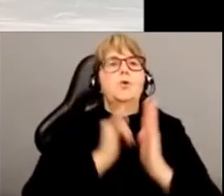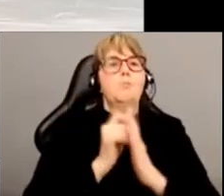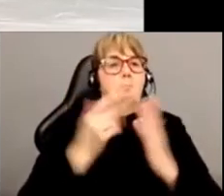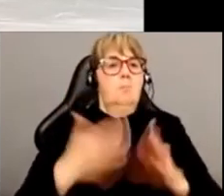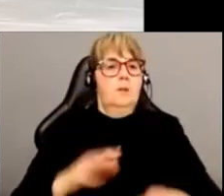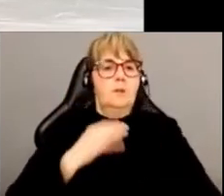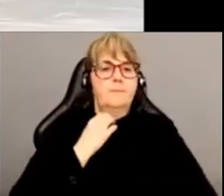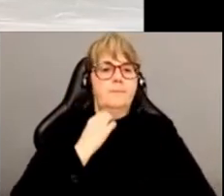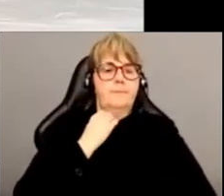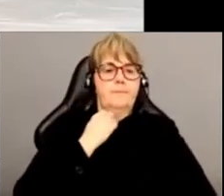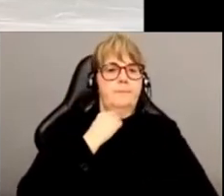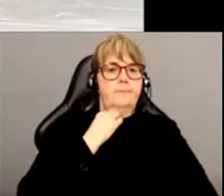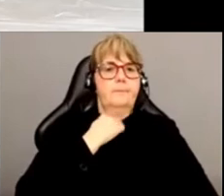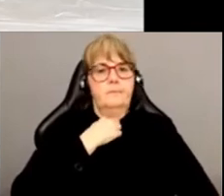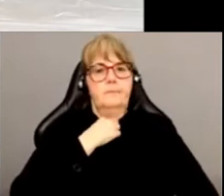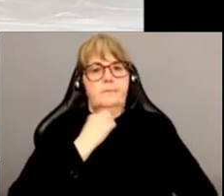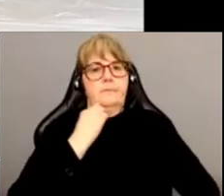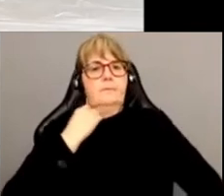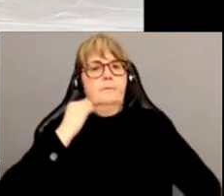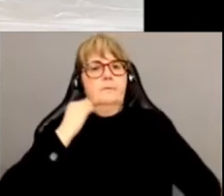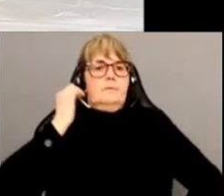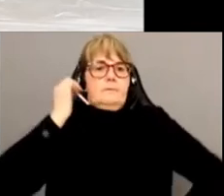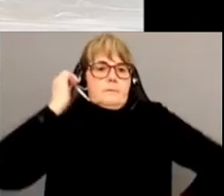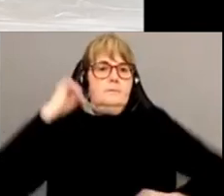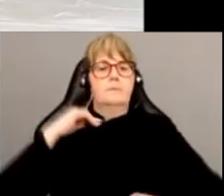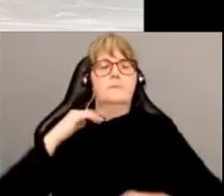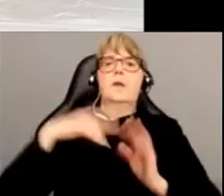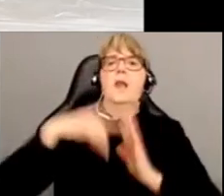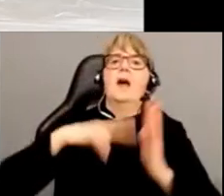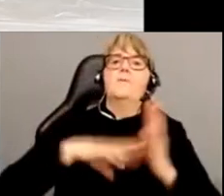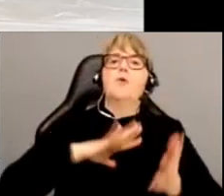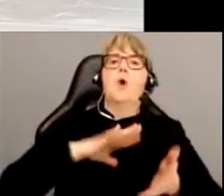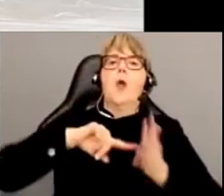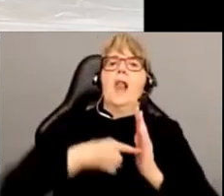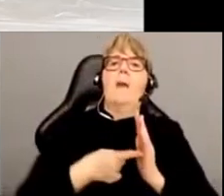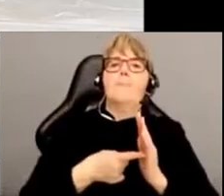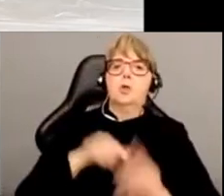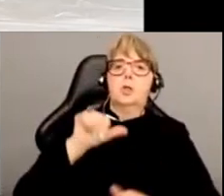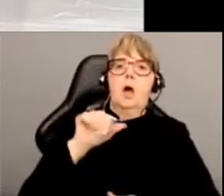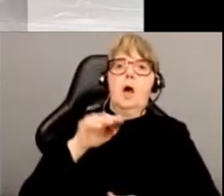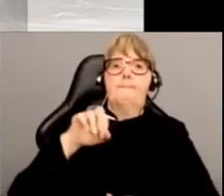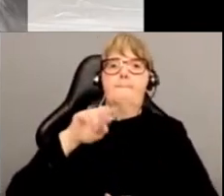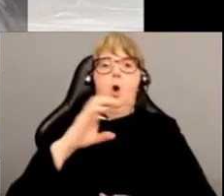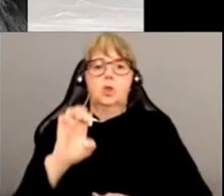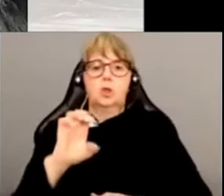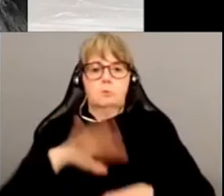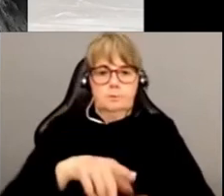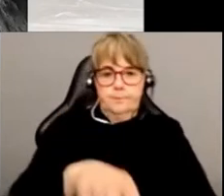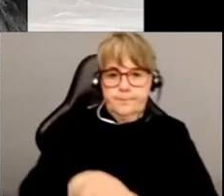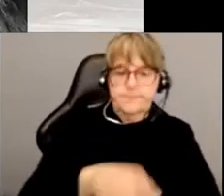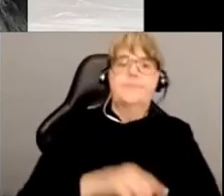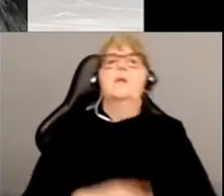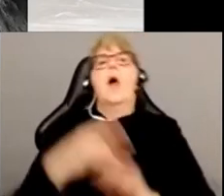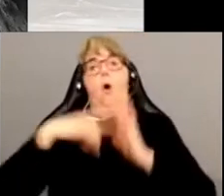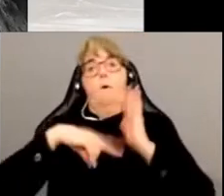Sinon, je fais aussi partie de l'équipe de la revue antispéciste en ligne « L'Amorce », dont Martin a parlé. Donc là, j'en parle surtout pour faire plaisir à Martin, parce qu